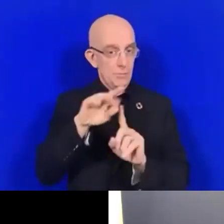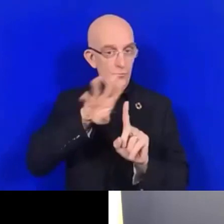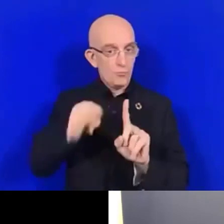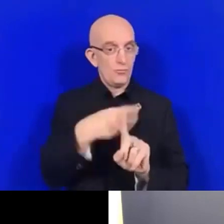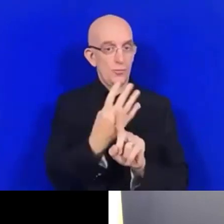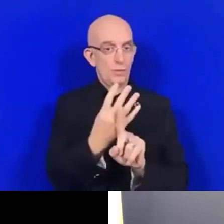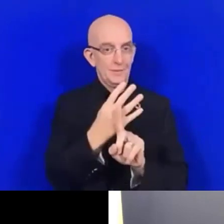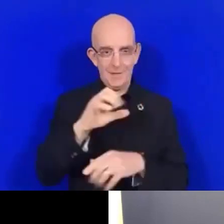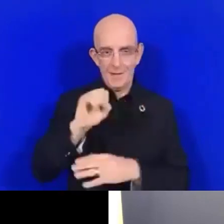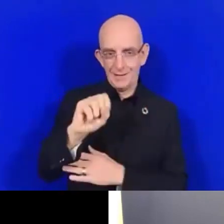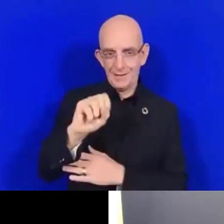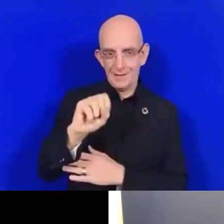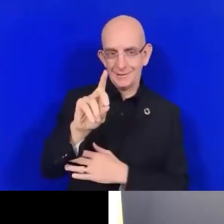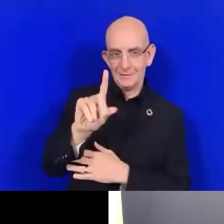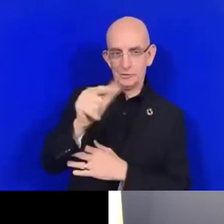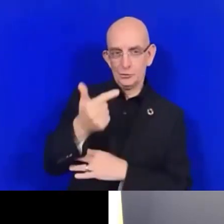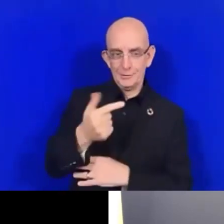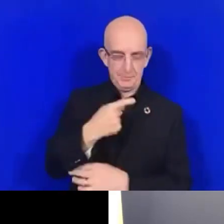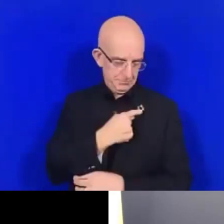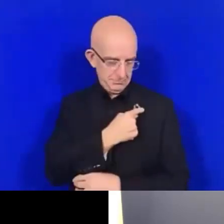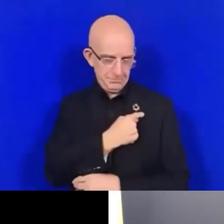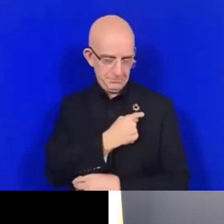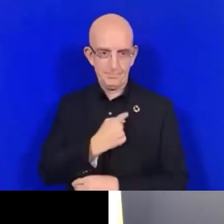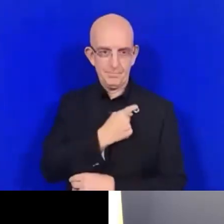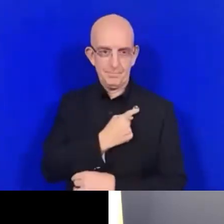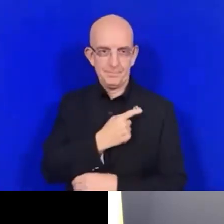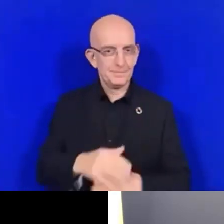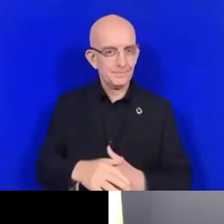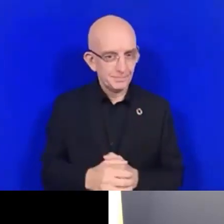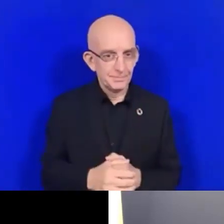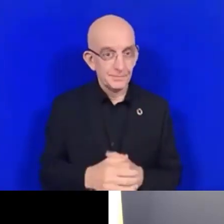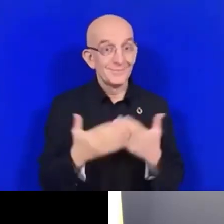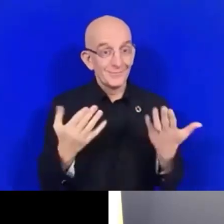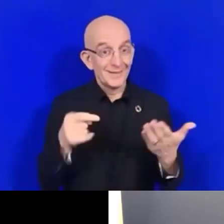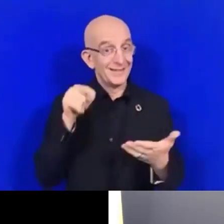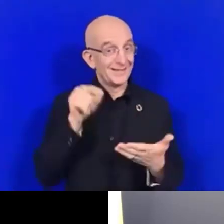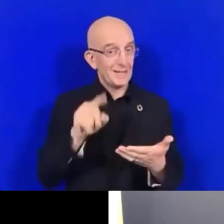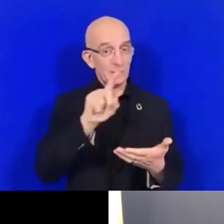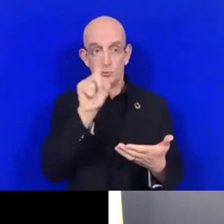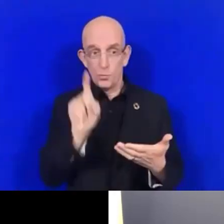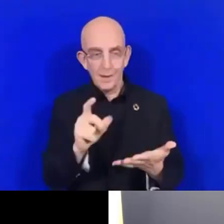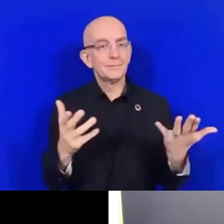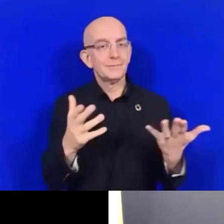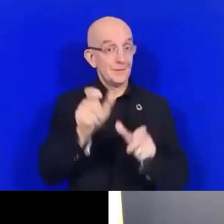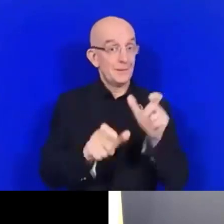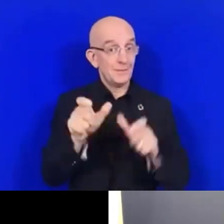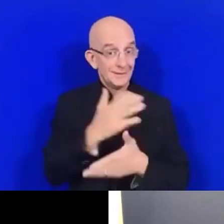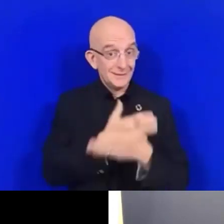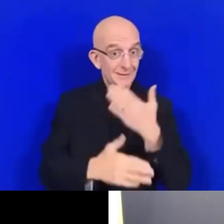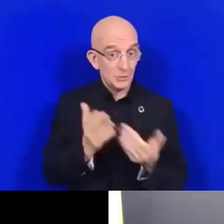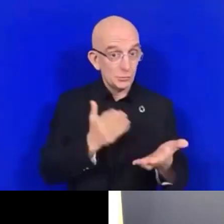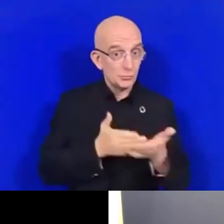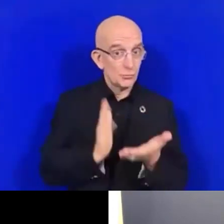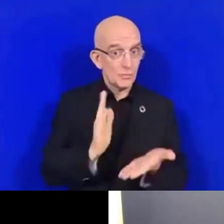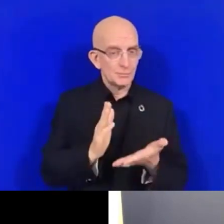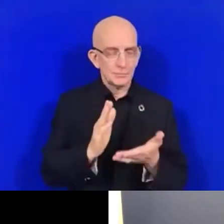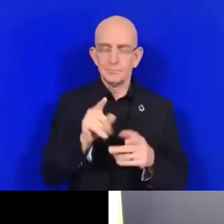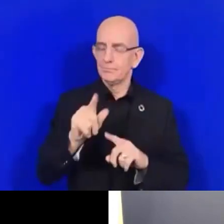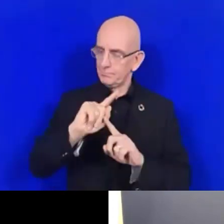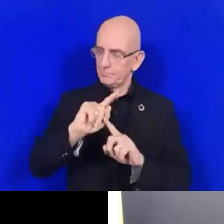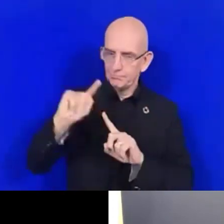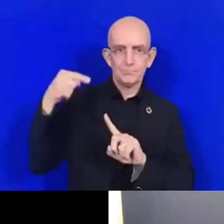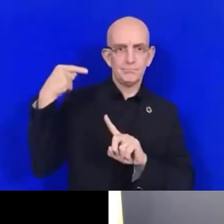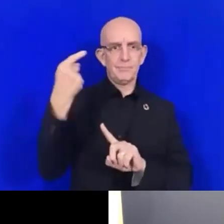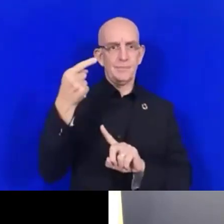sont donc une priorité pour la Finlande, pour ce qui est des politiques sécuritaires et de développement, sans oublier